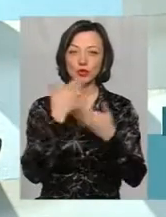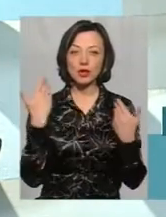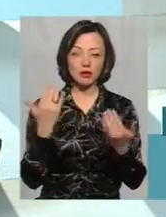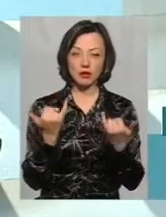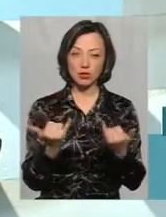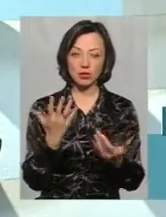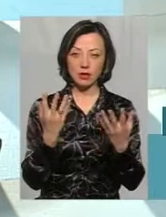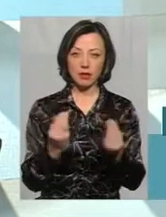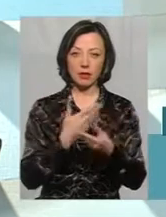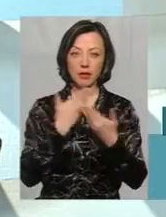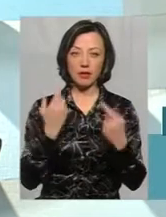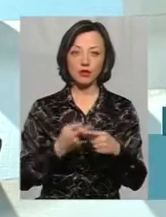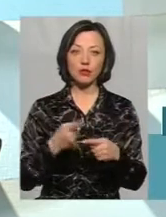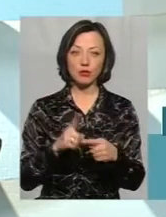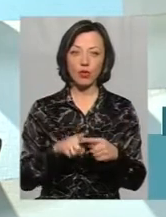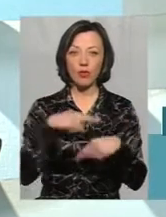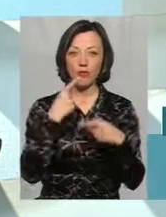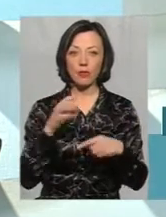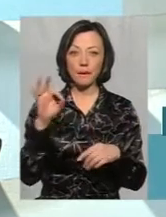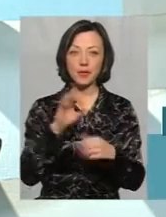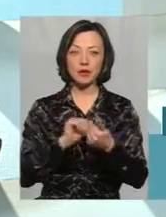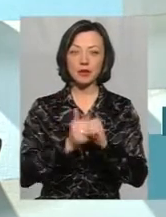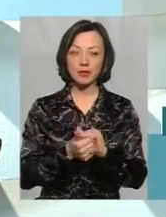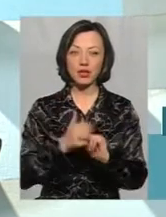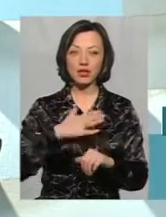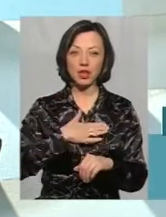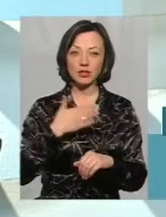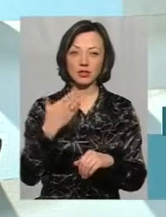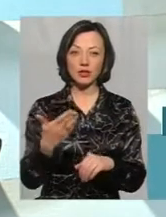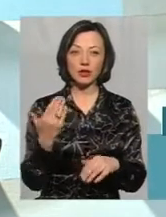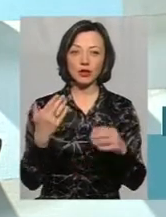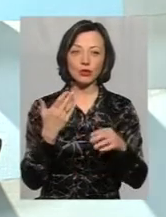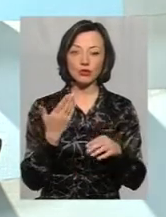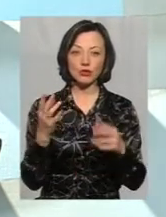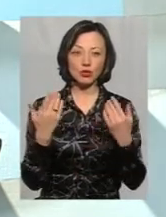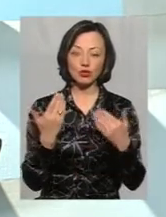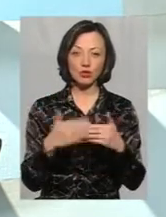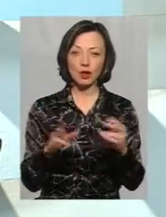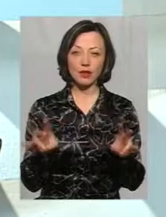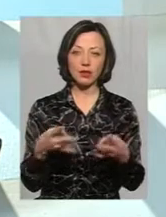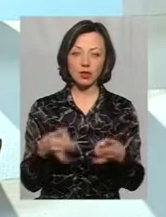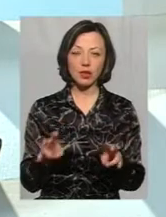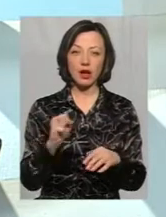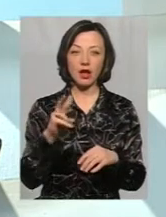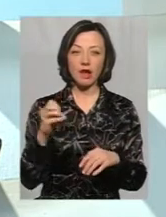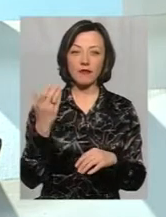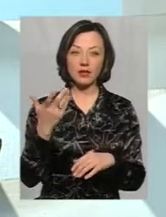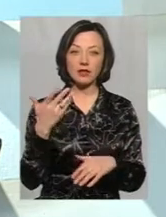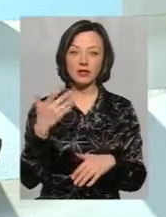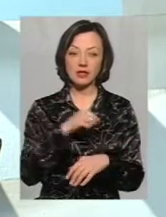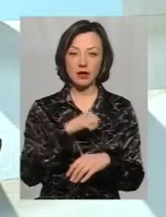на сьогоднішній день. Тому говорити про заміну наших на ваші, я думаю, вже недоцільно. Але ви самі